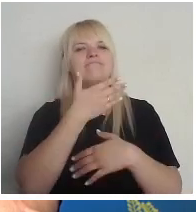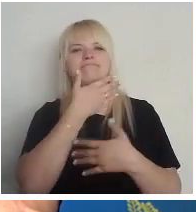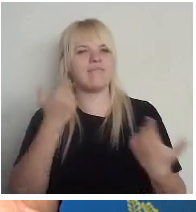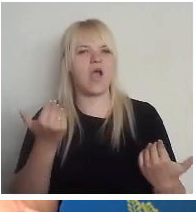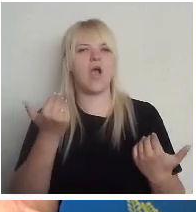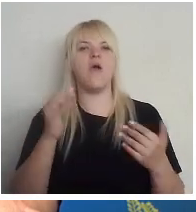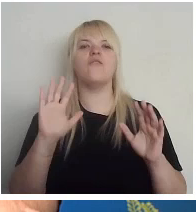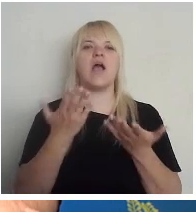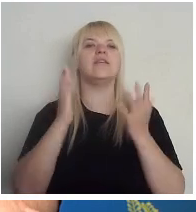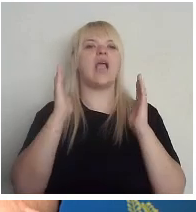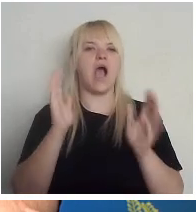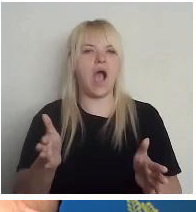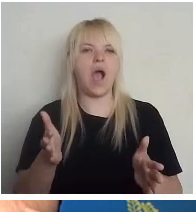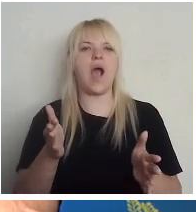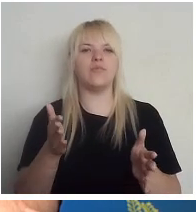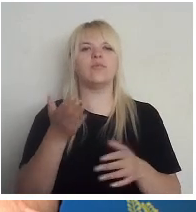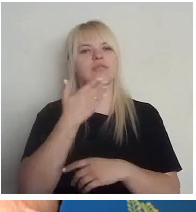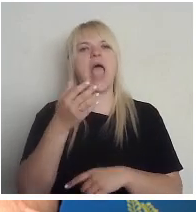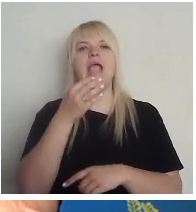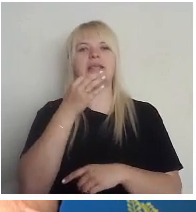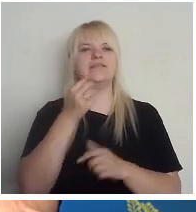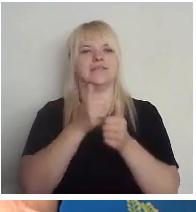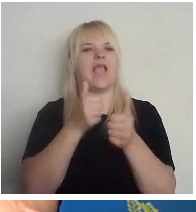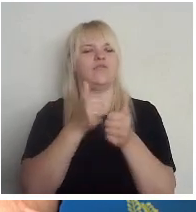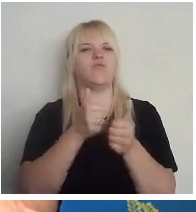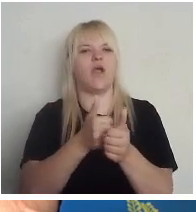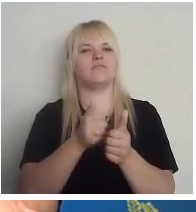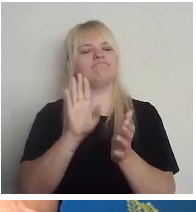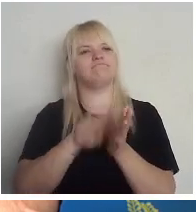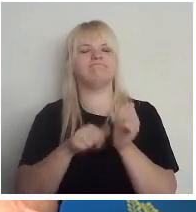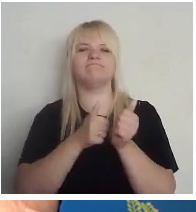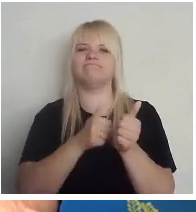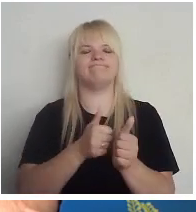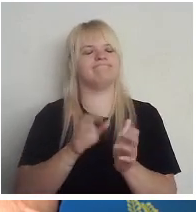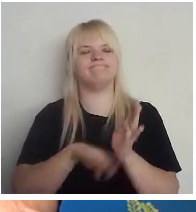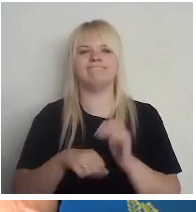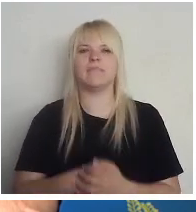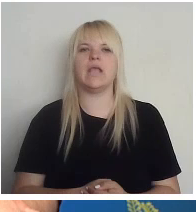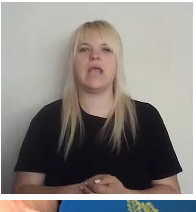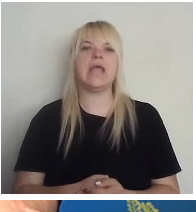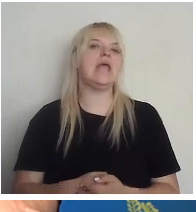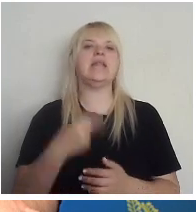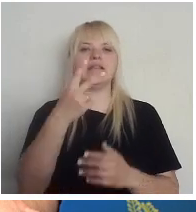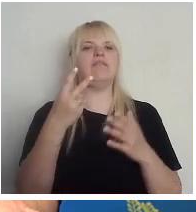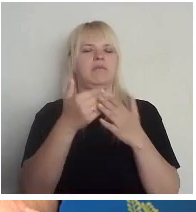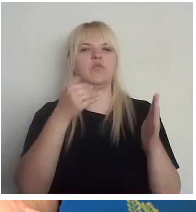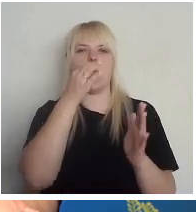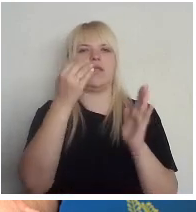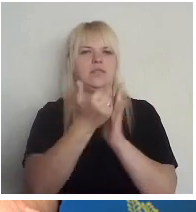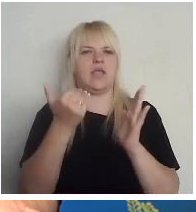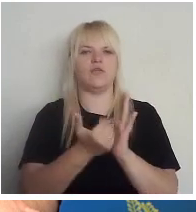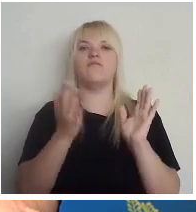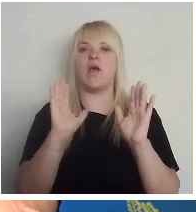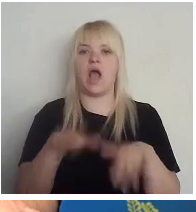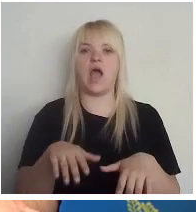neizsakojamai. Divi priekšnosacījumi, lai varētu